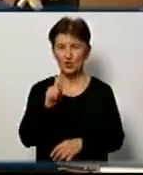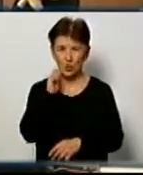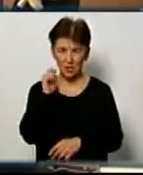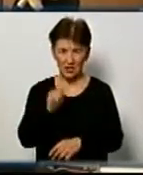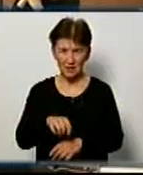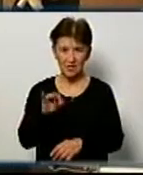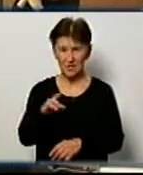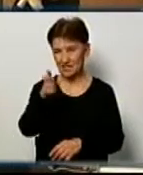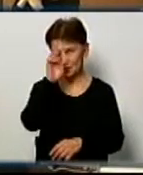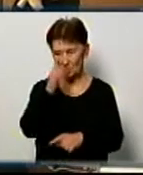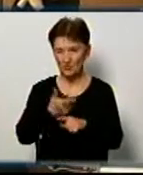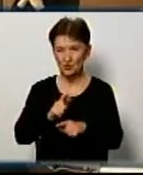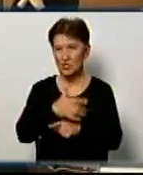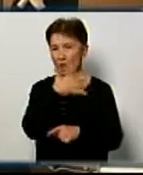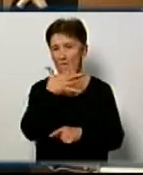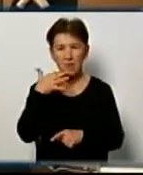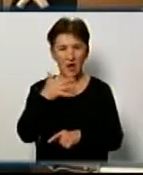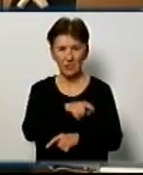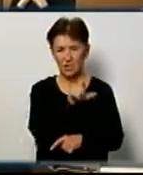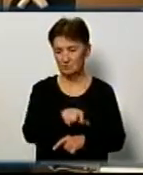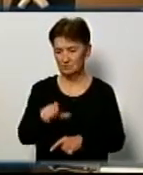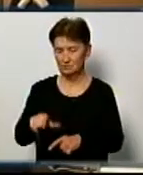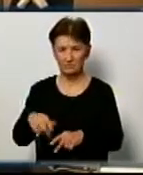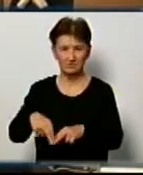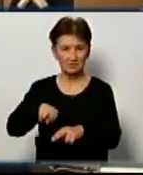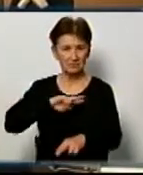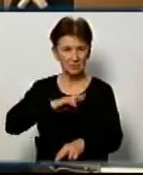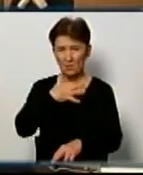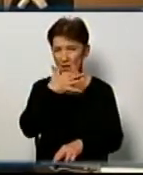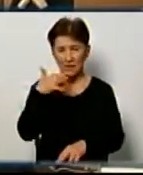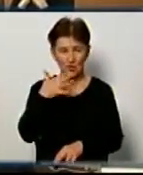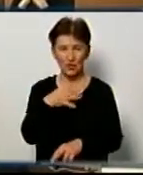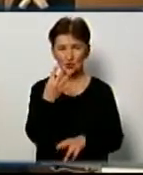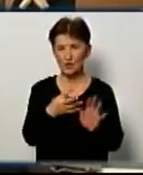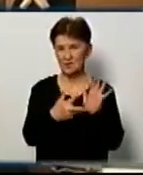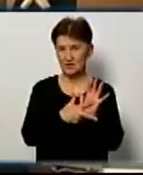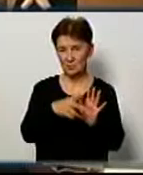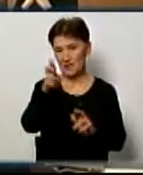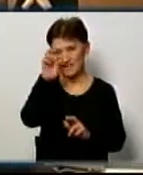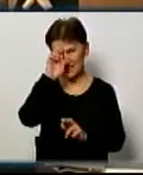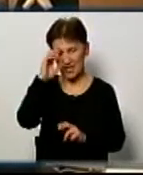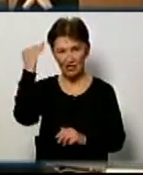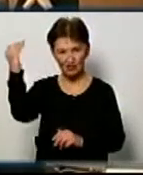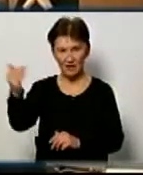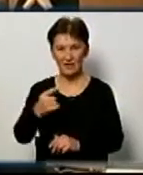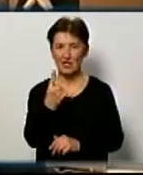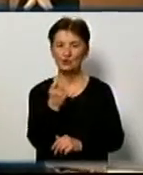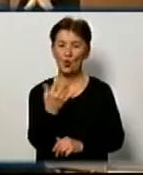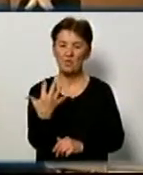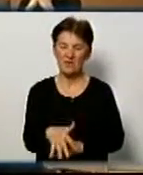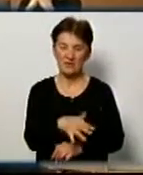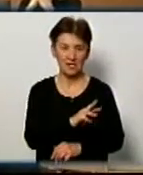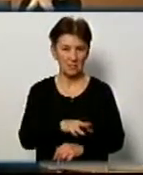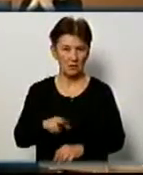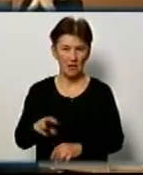споживачі багато нам винні. Споживачі нам винні 48 мільйонів. Держава винна за різницю у тарифах 150 мільйонів. У нас